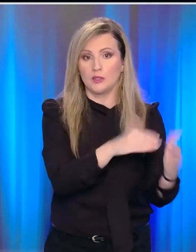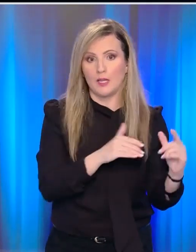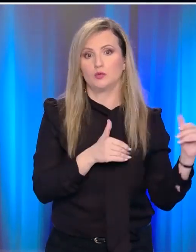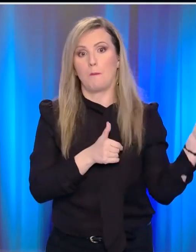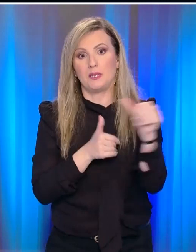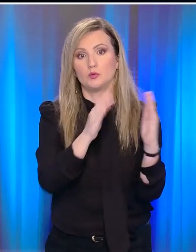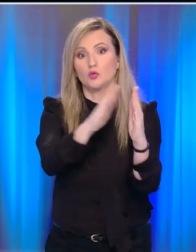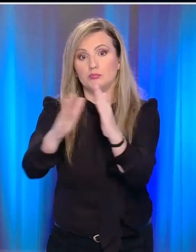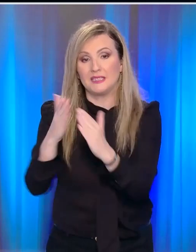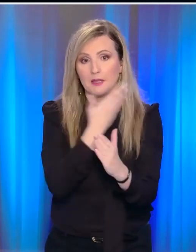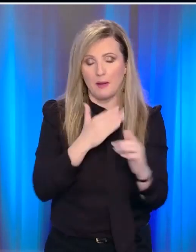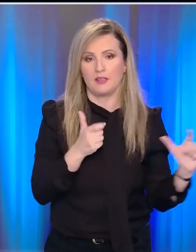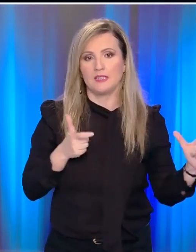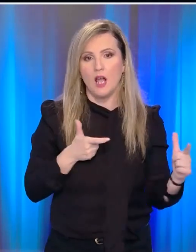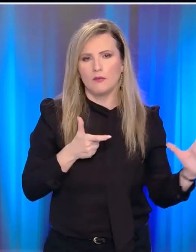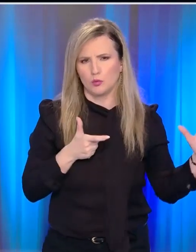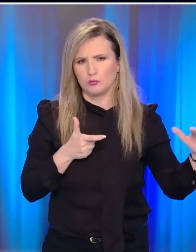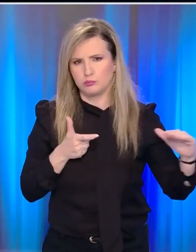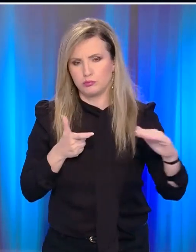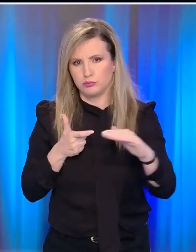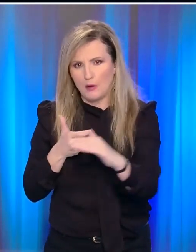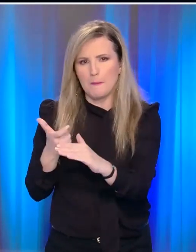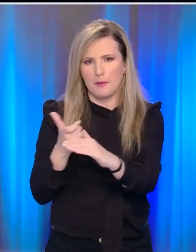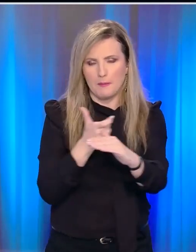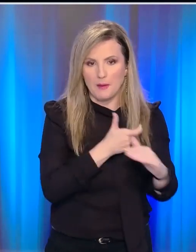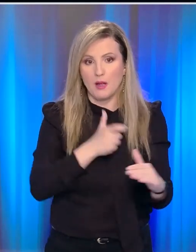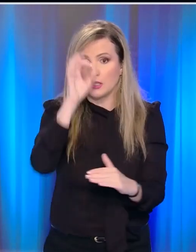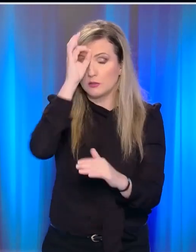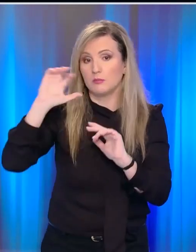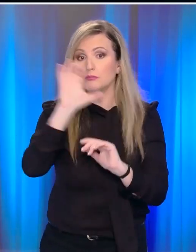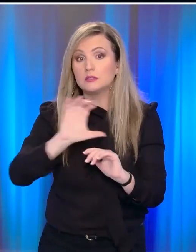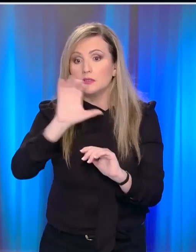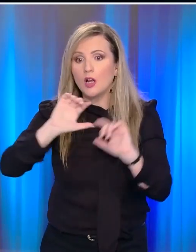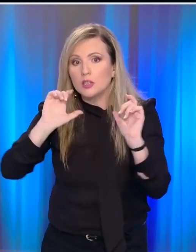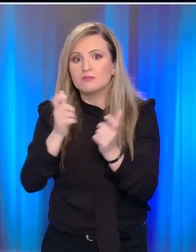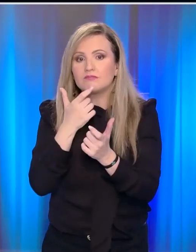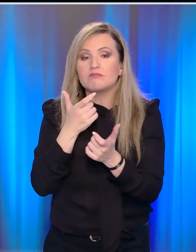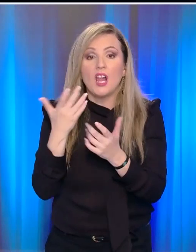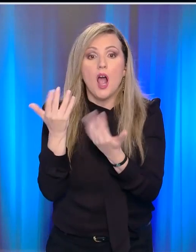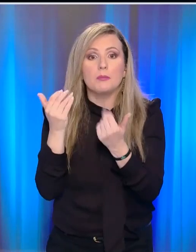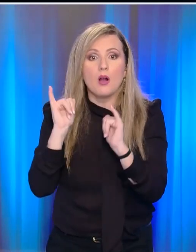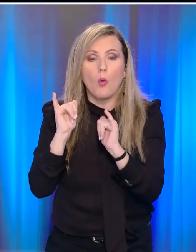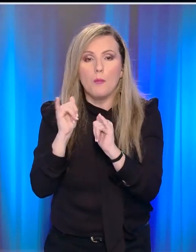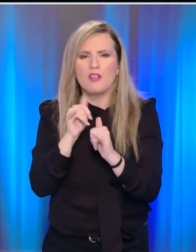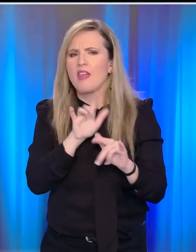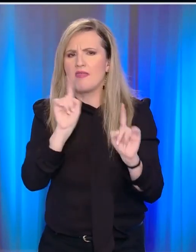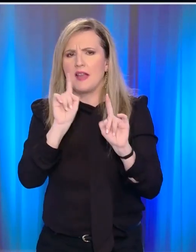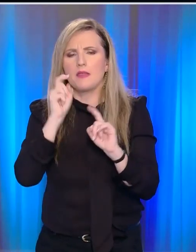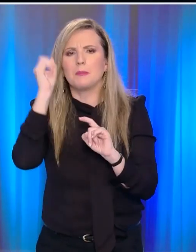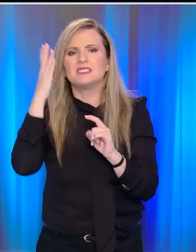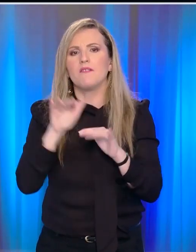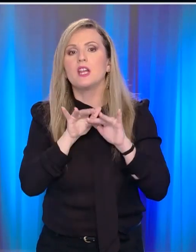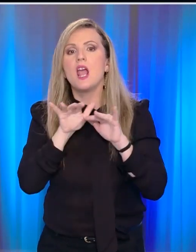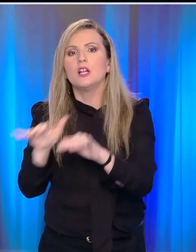Οι αρχές έχουν εξαπολύσει ανθρωποκυνηγητό για τη σύλληψη του δράστη. Μέχρι στιγμής εκτιμούν πως η επίθεση δεν αποτελούσε τρομοκρατική ενέργεια.